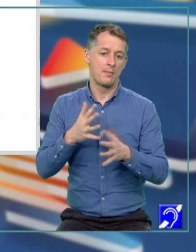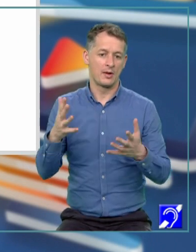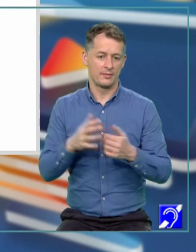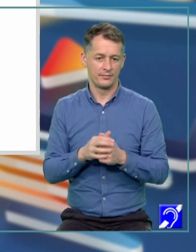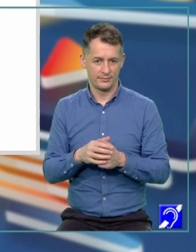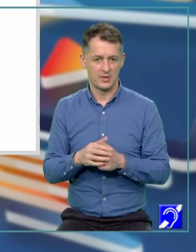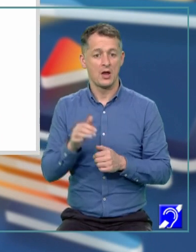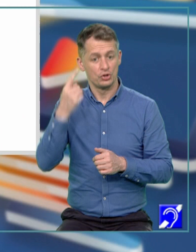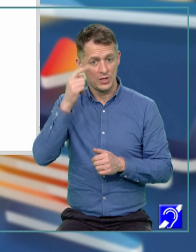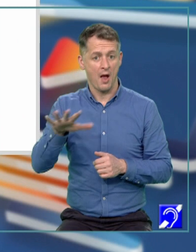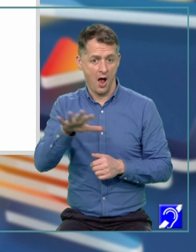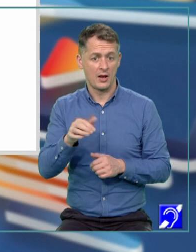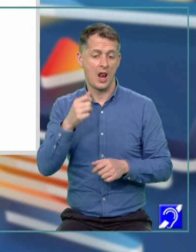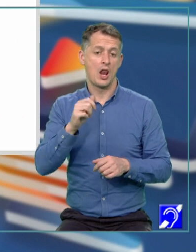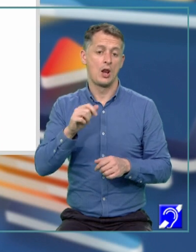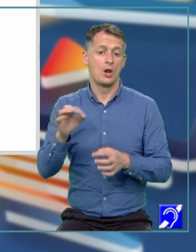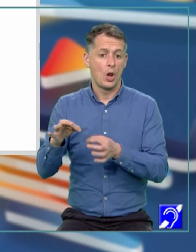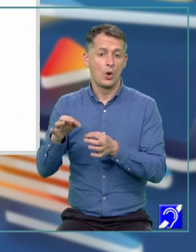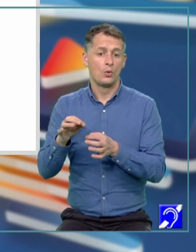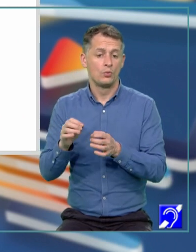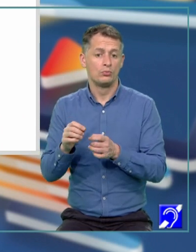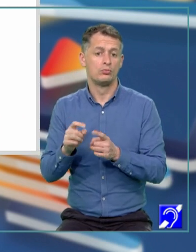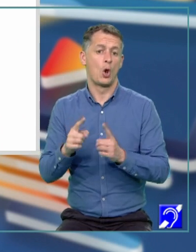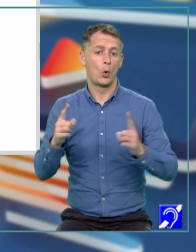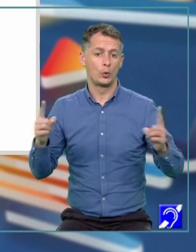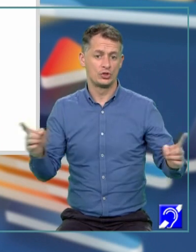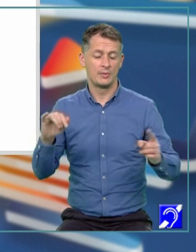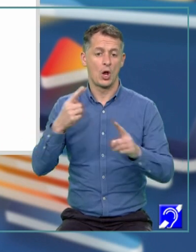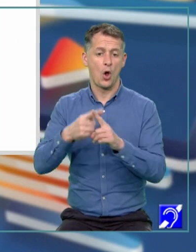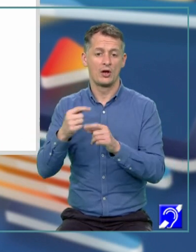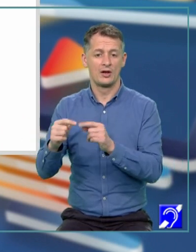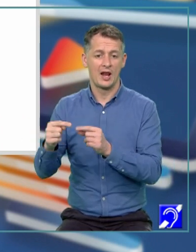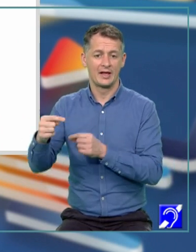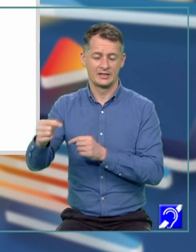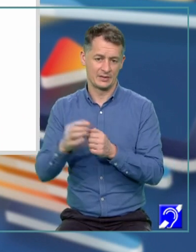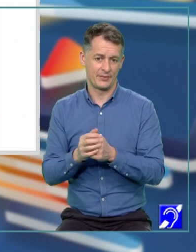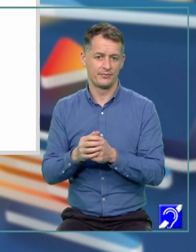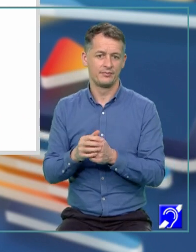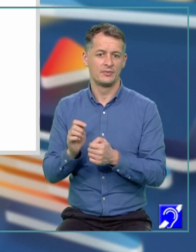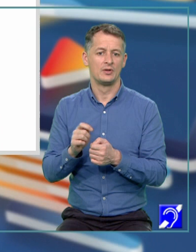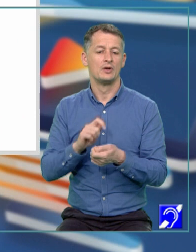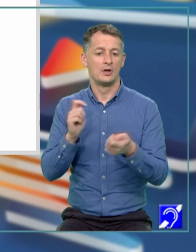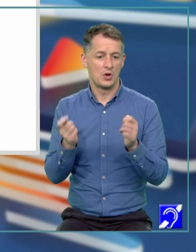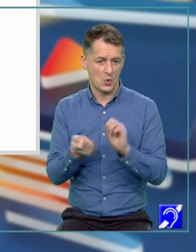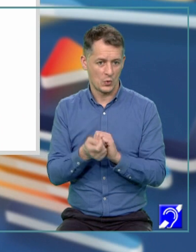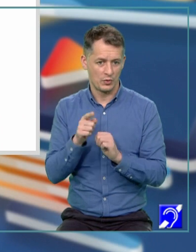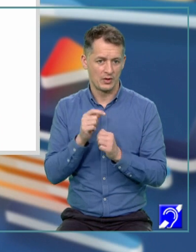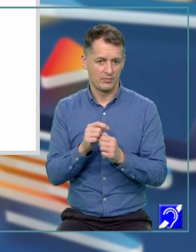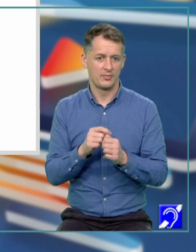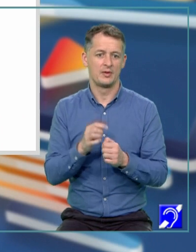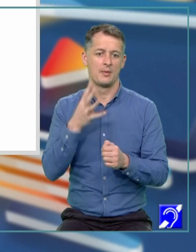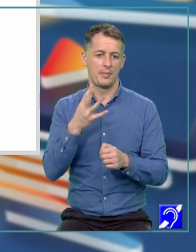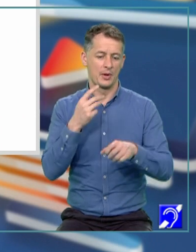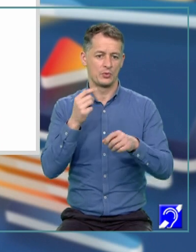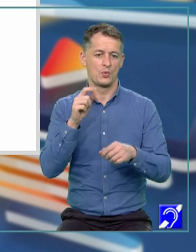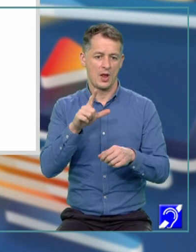lungimea ori lățimea, ea este 72 de centimetri pătrați. Înlocuim, obținem 4L mic or L mic este egal cu